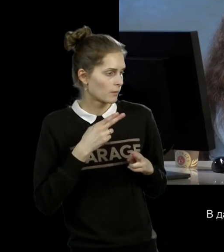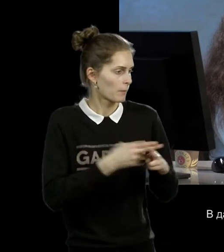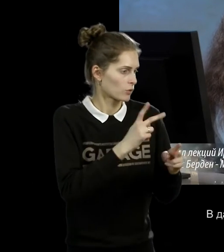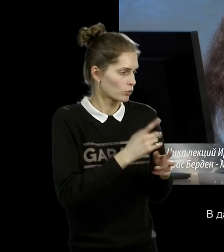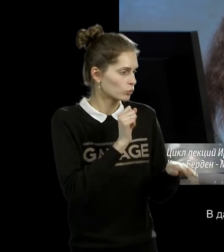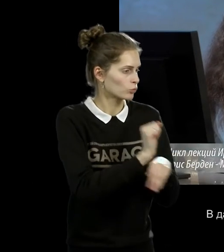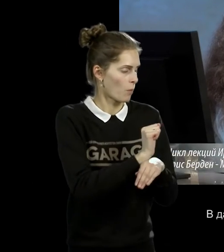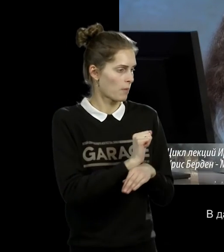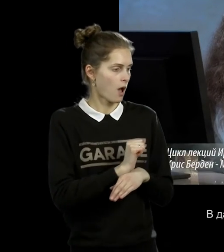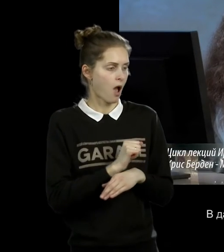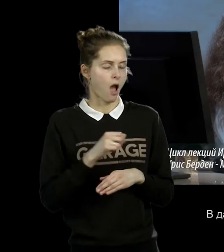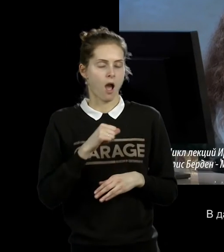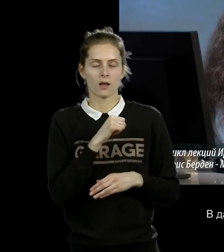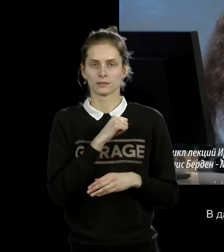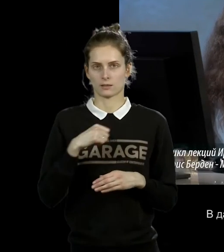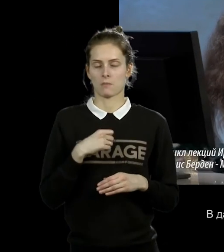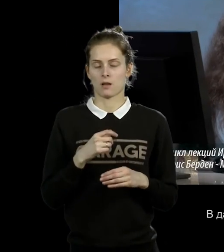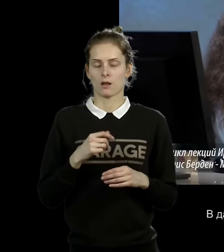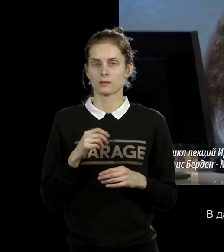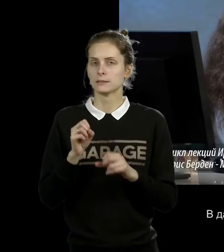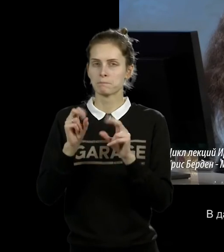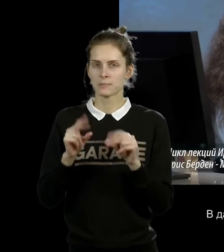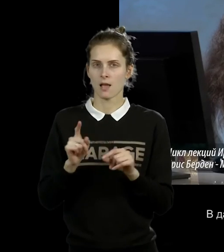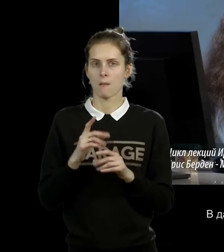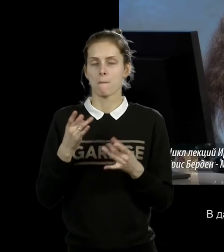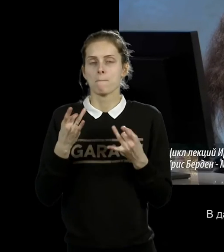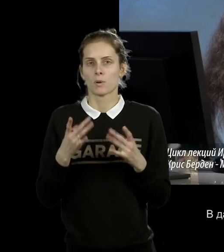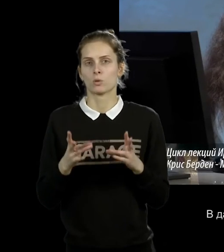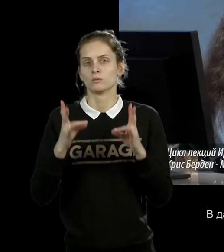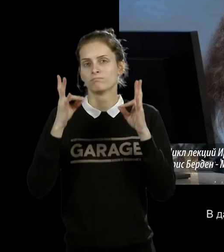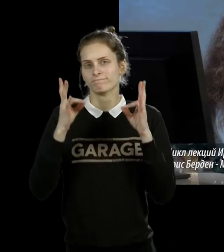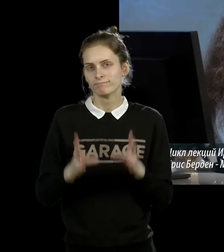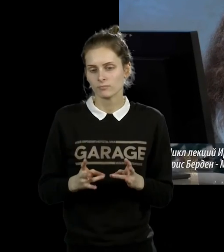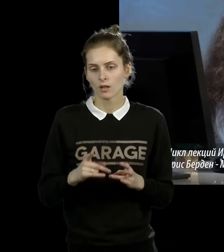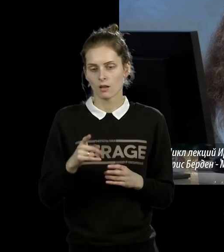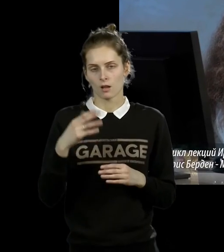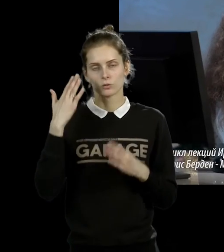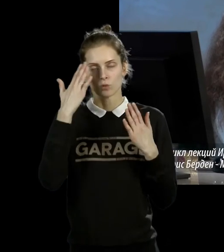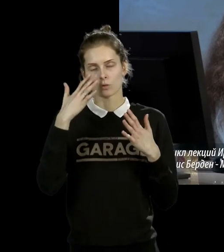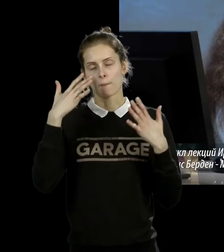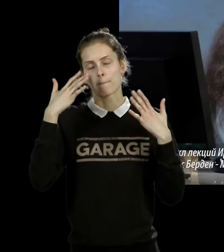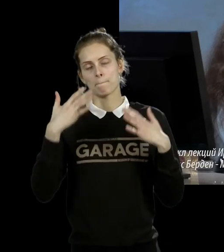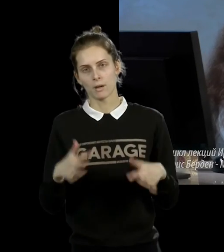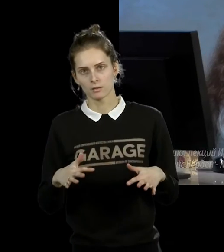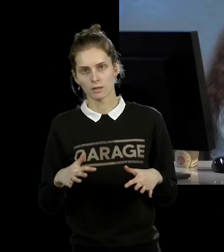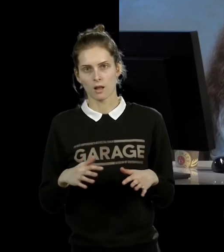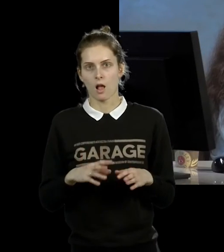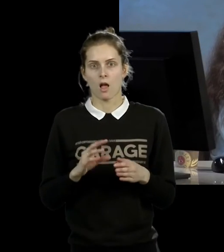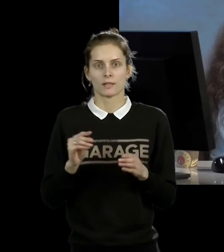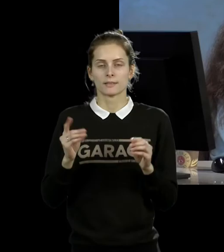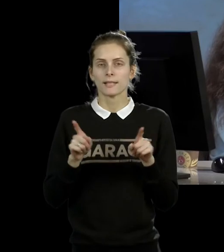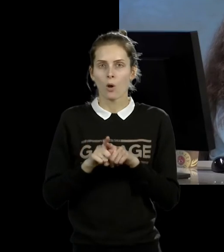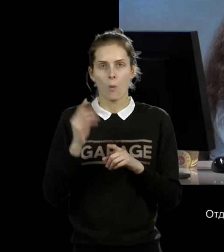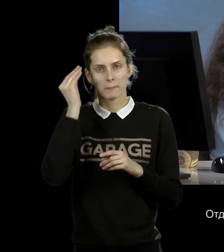не по ее воле, там произошел несчастный случай, то, что она потеряла сознание, это не было заложено в программу